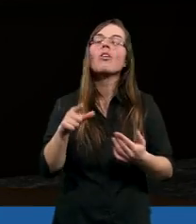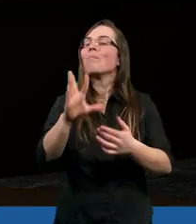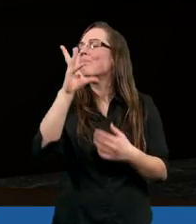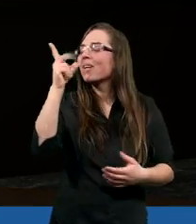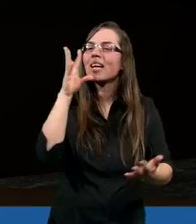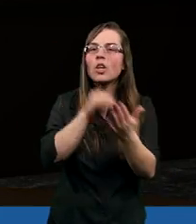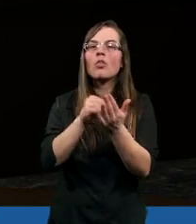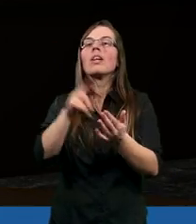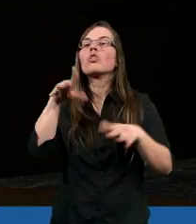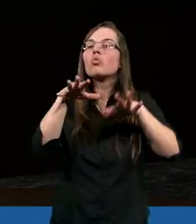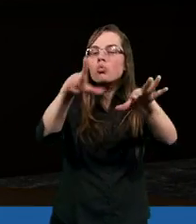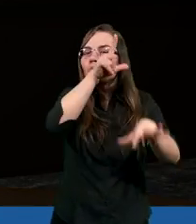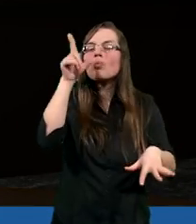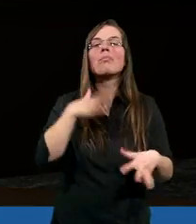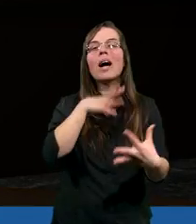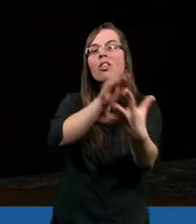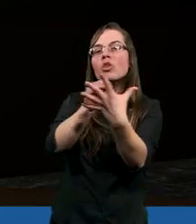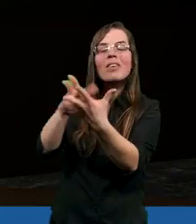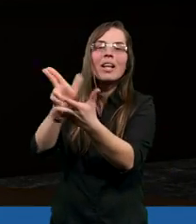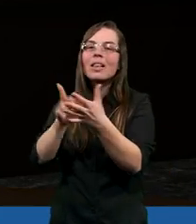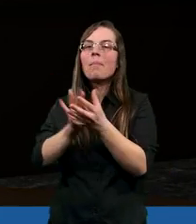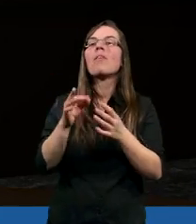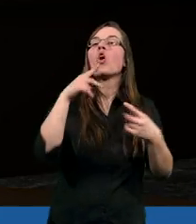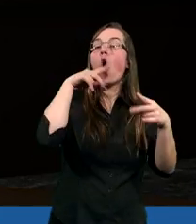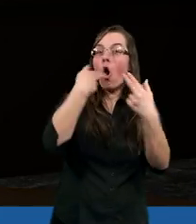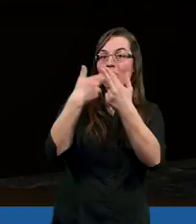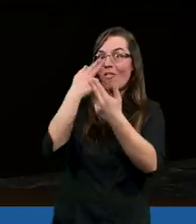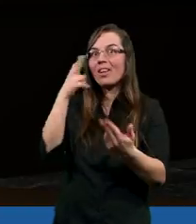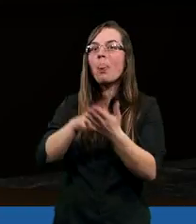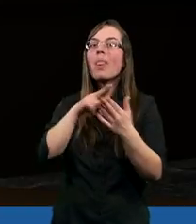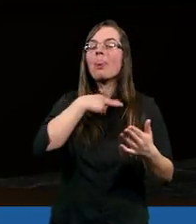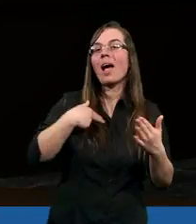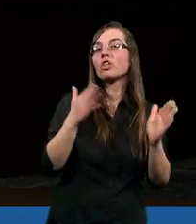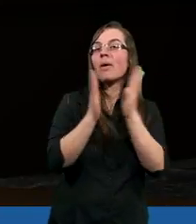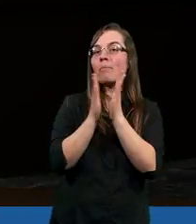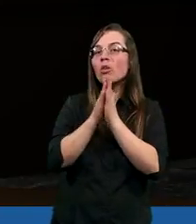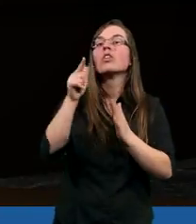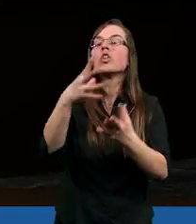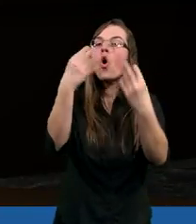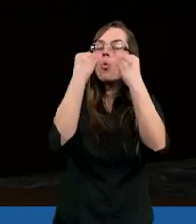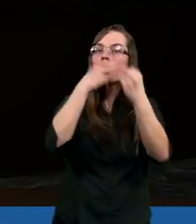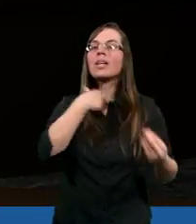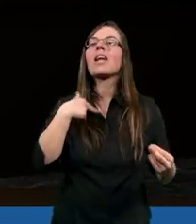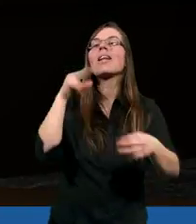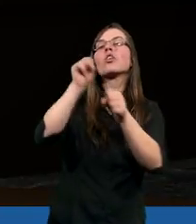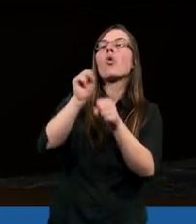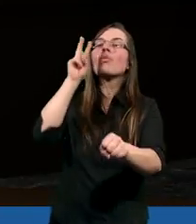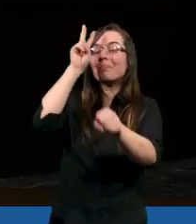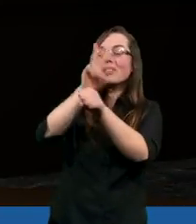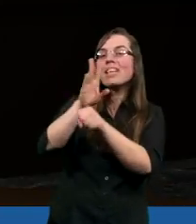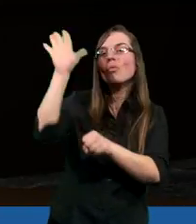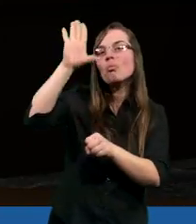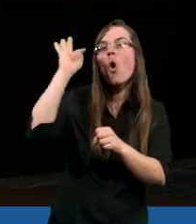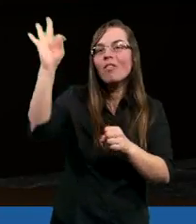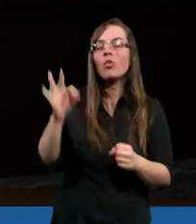myślę, że każdy z nas mnóstwo ma tych doświadczeń, jeżeli widzimy odpowiedź na nasze modlitwy. Jak nas to uczy zaufania do tego Boga